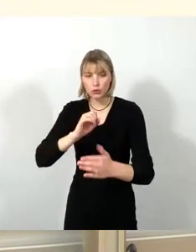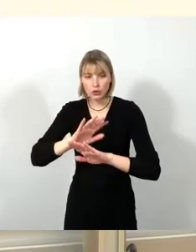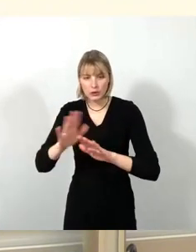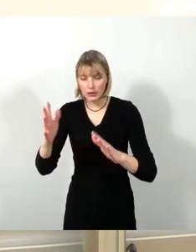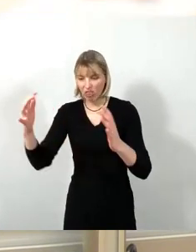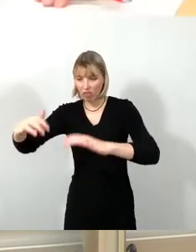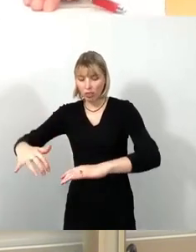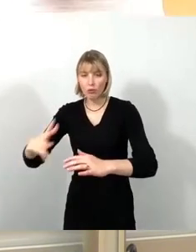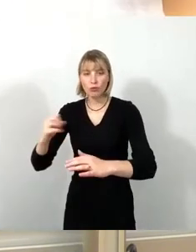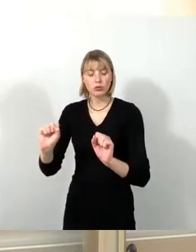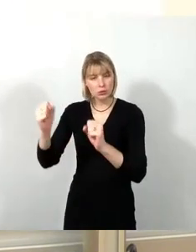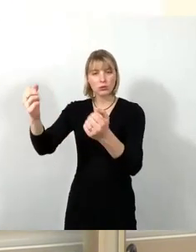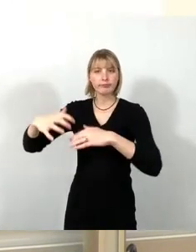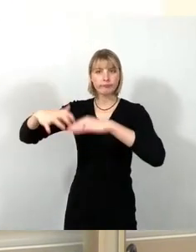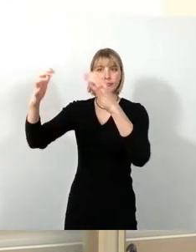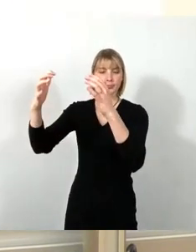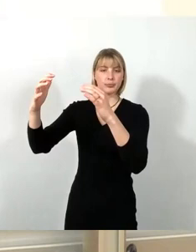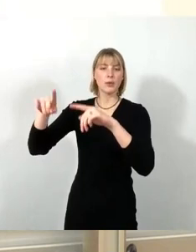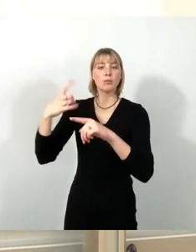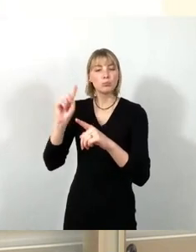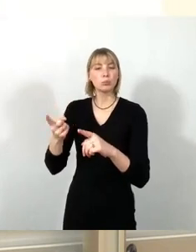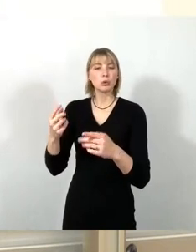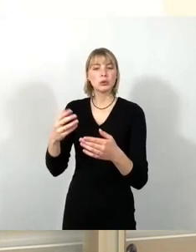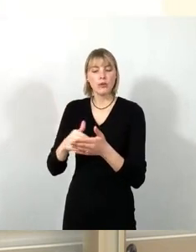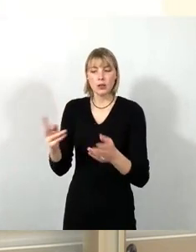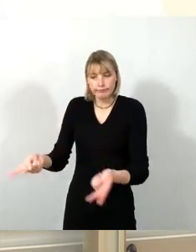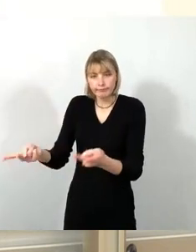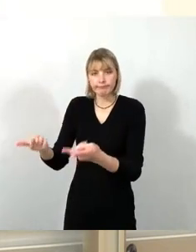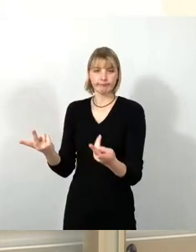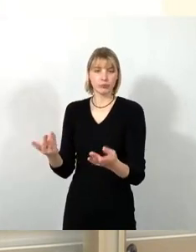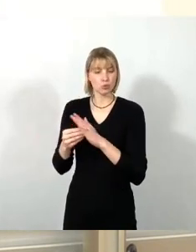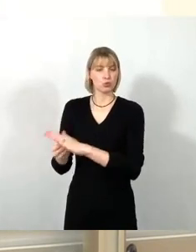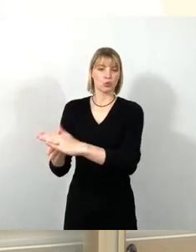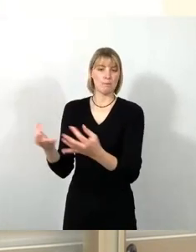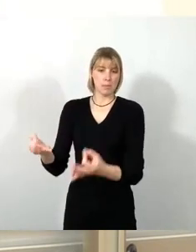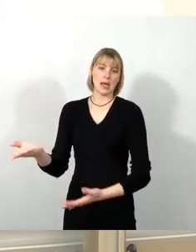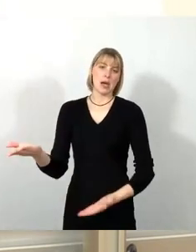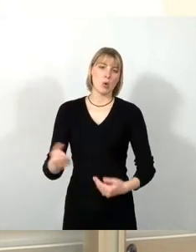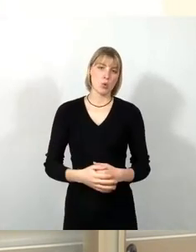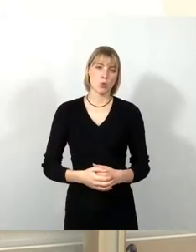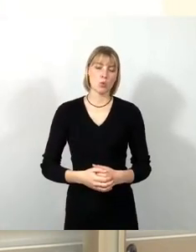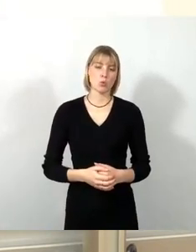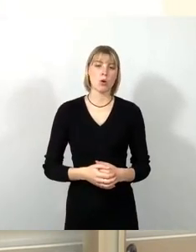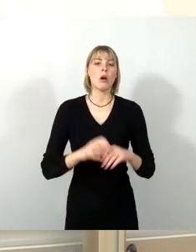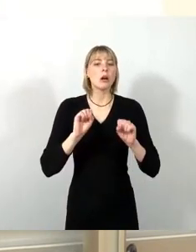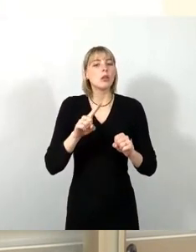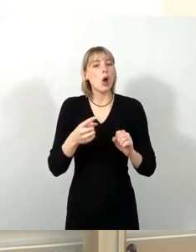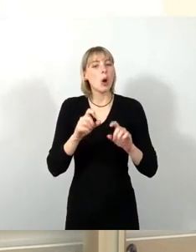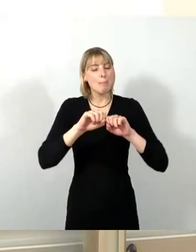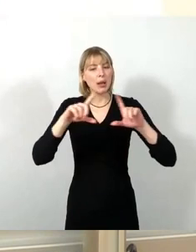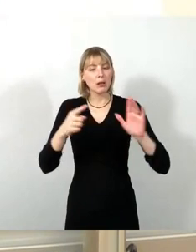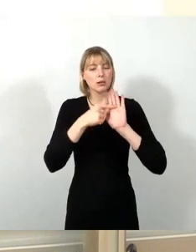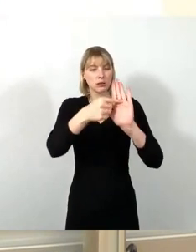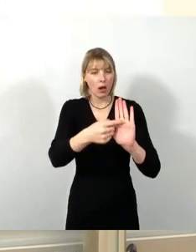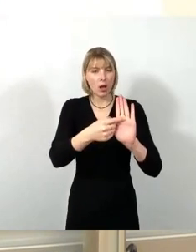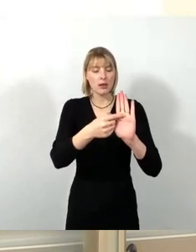weiter unterstützen und dieses Engagement dort. Wir hätten eigentlich noch ein paar Bilder zeigen können von dem Haus dort mit den Rissen, die da drin sind. Also der